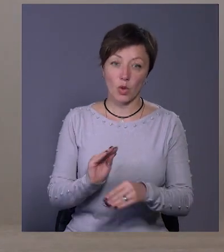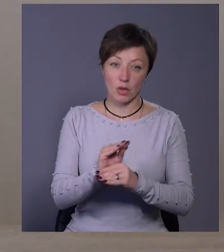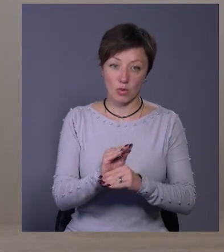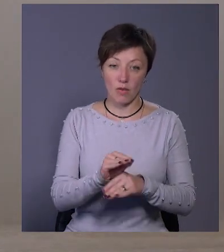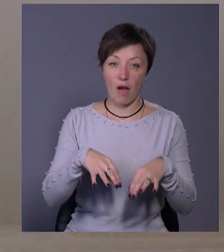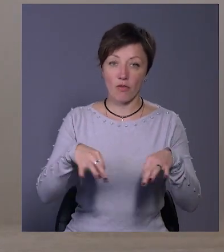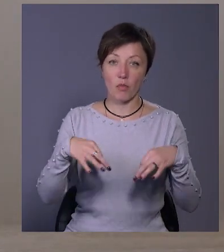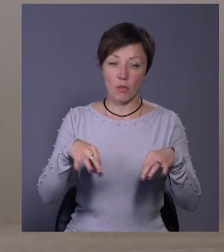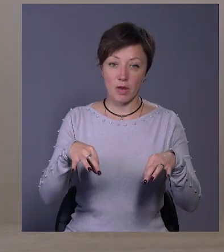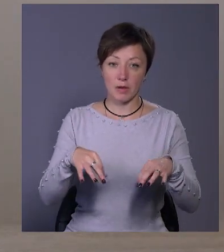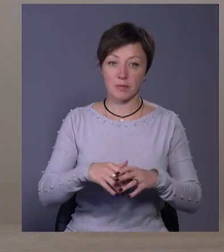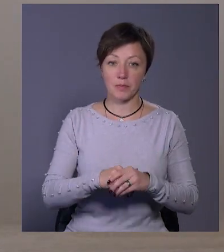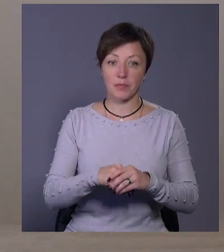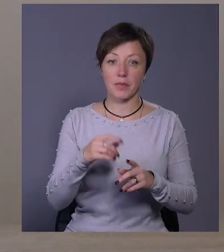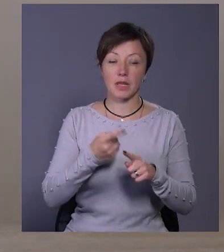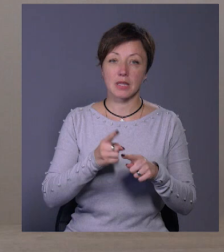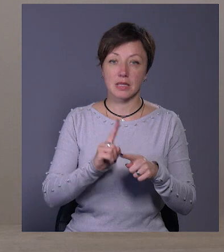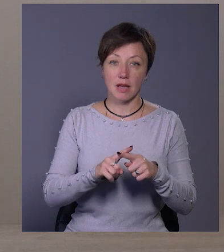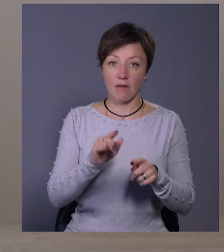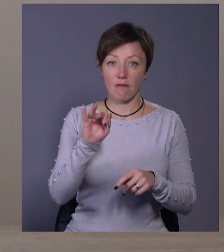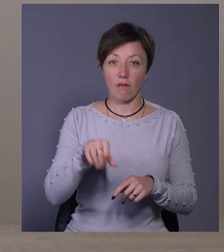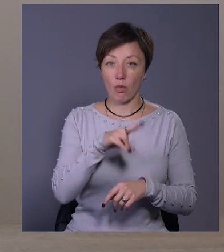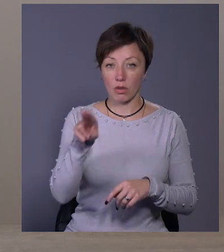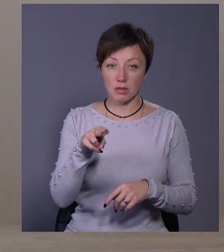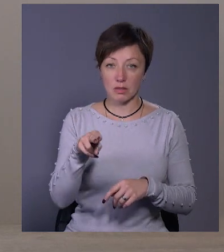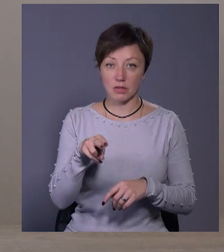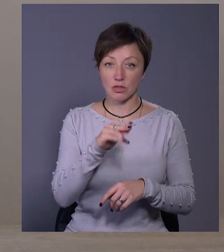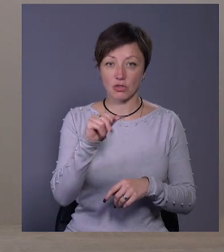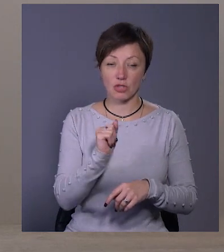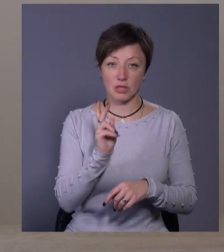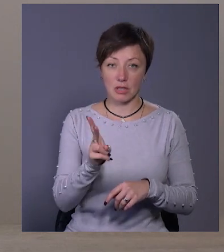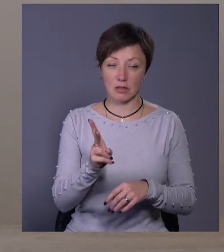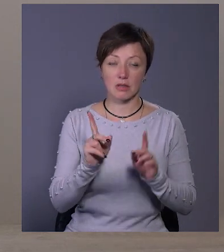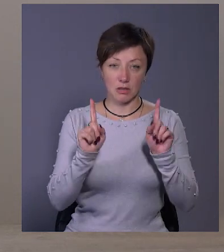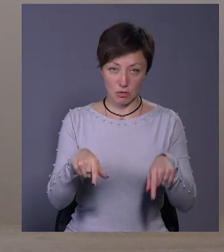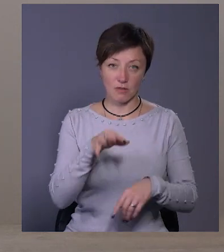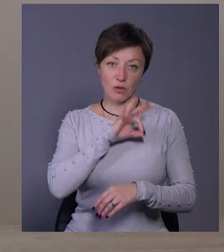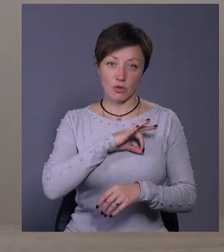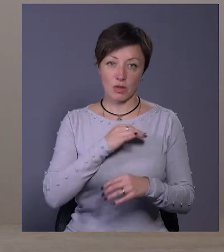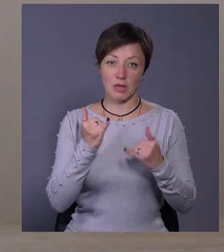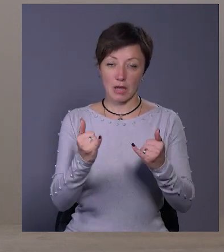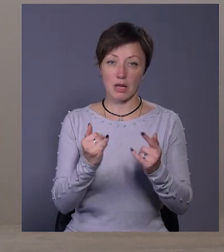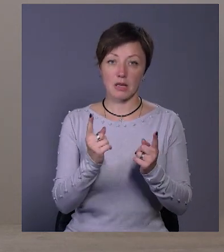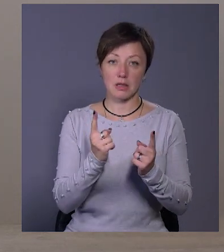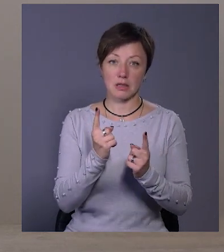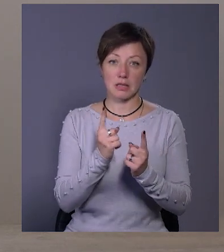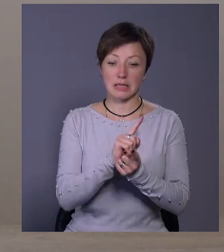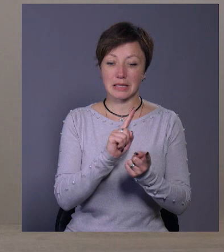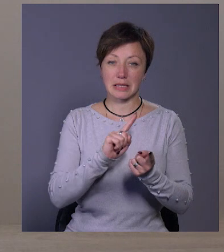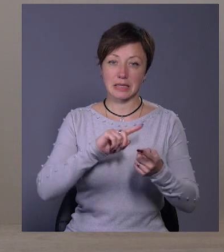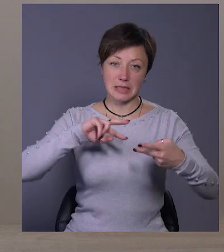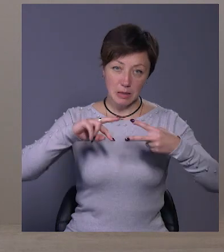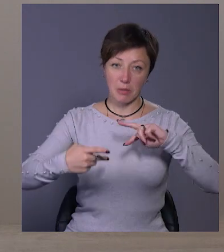автомобілі, це форди, це джаки, які будуть також використовуватися для зміни техніки, тому що